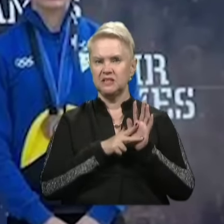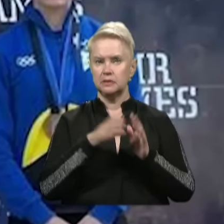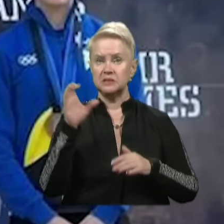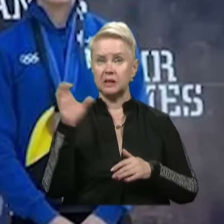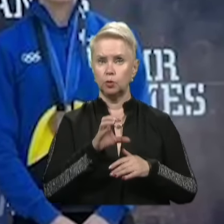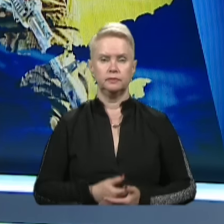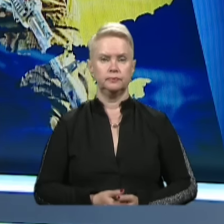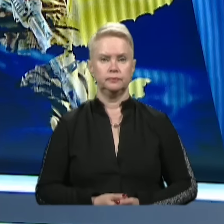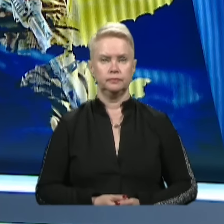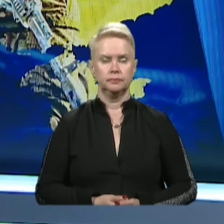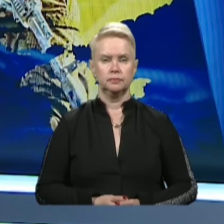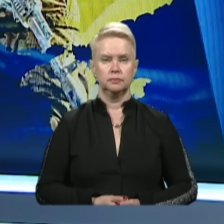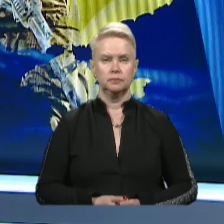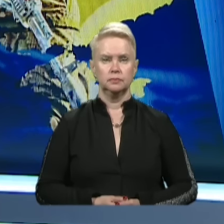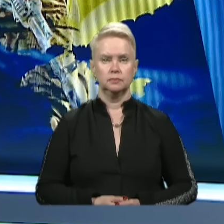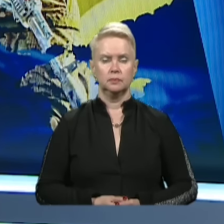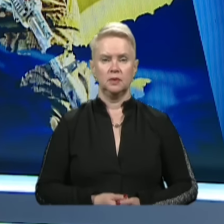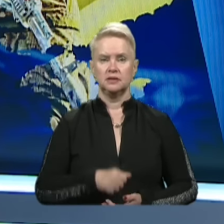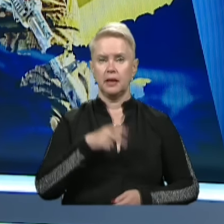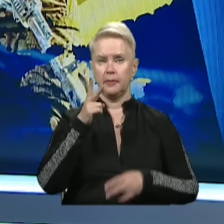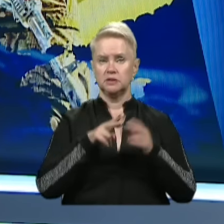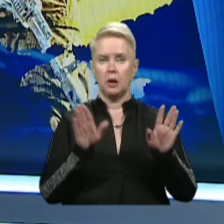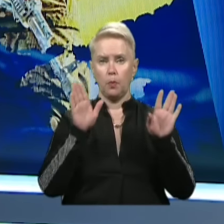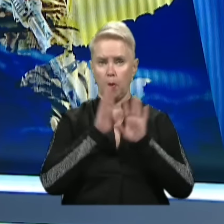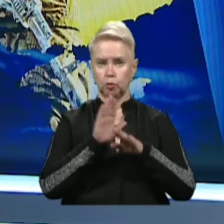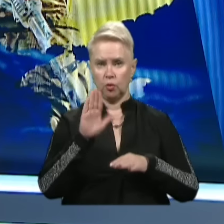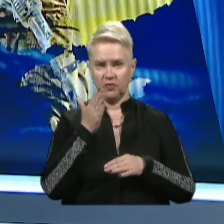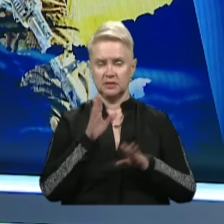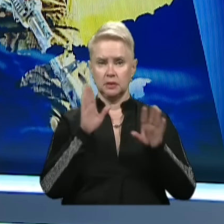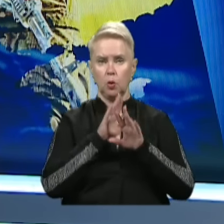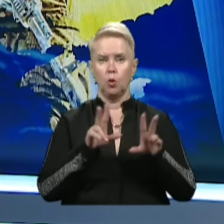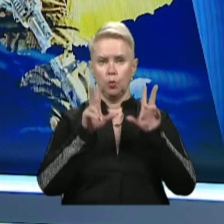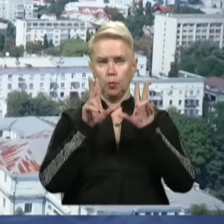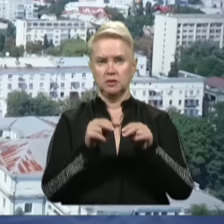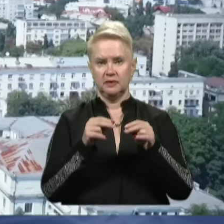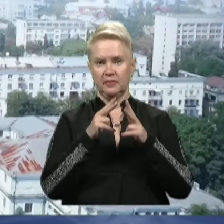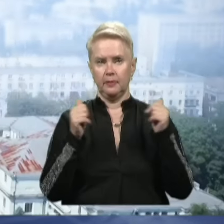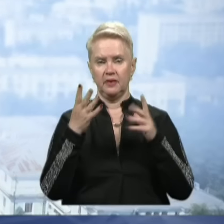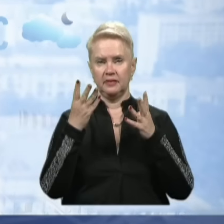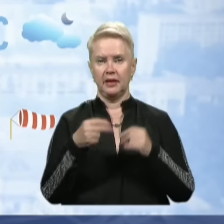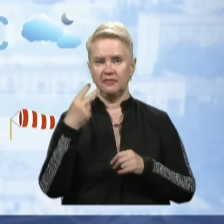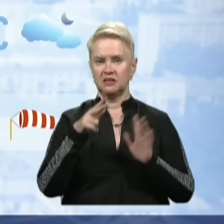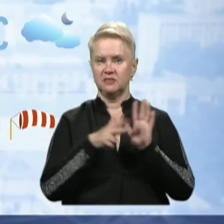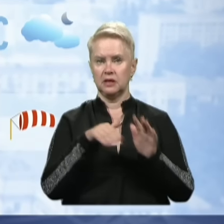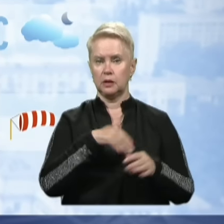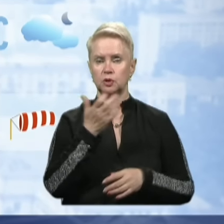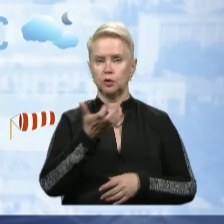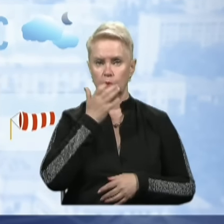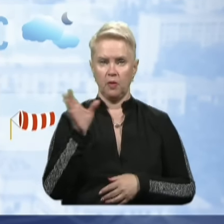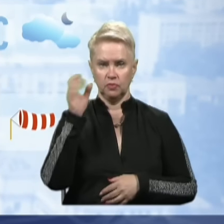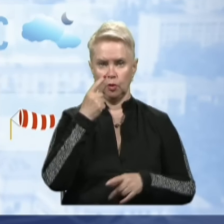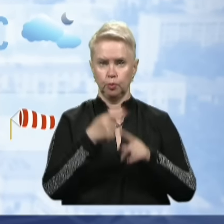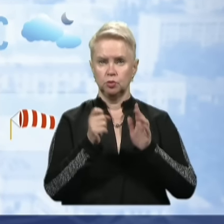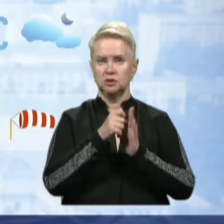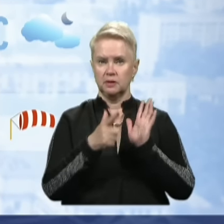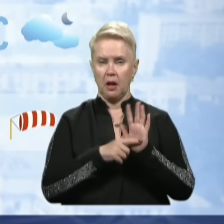секунд. І на сам кінець про погоду. У вівторок синоптики прогнозують у Дніпрівдень 28 градусів тепла, вночі